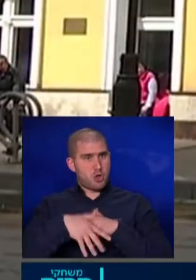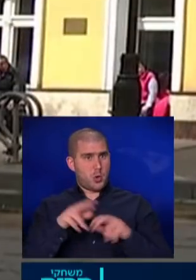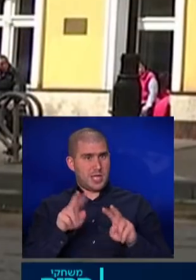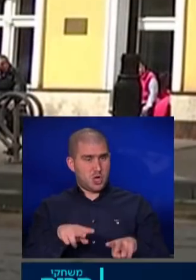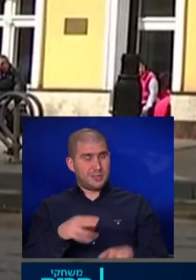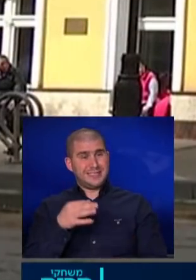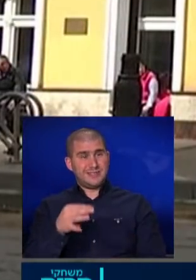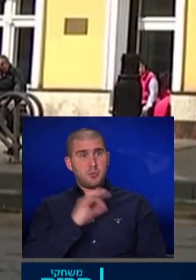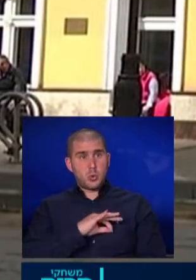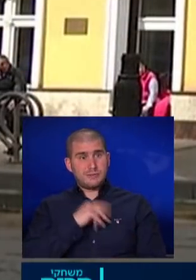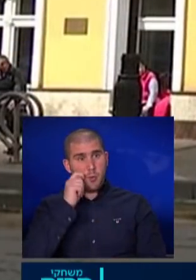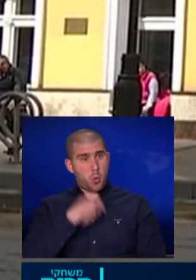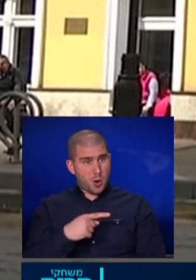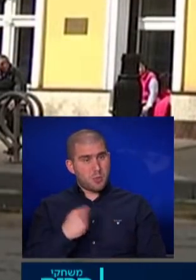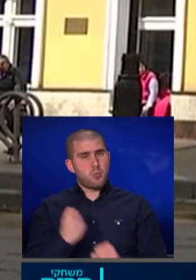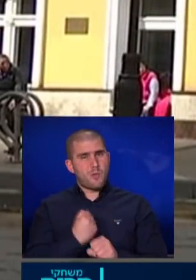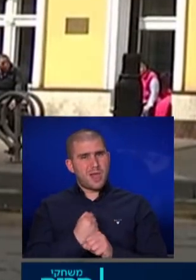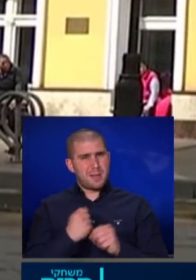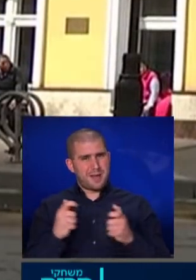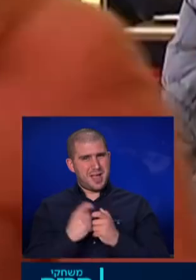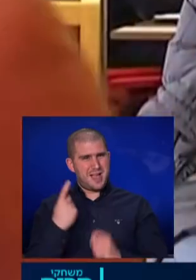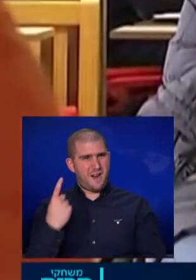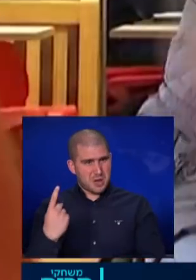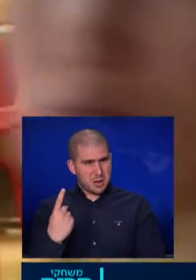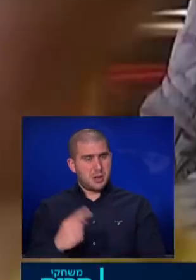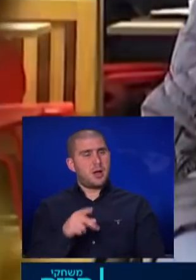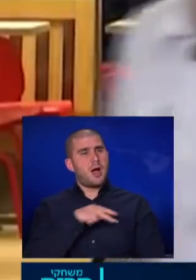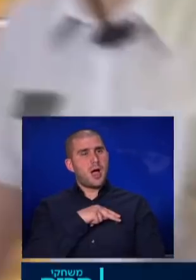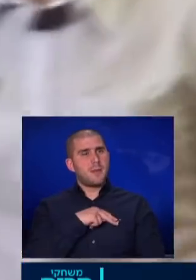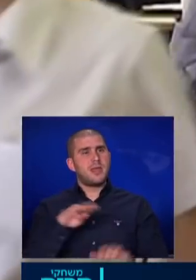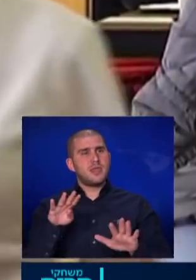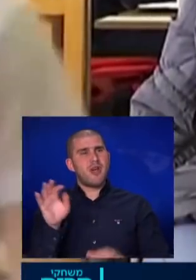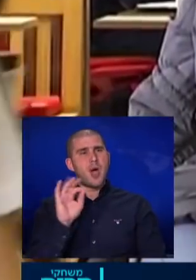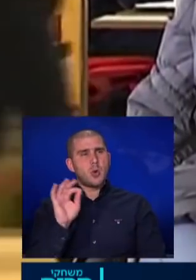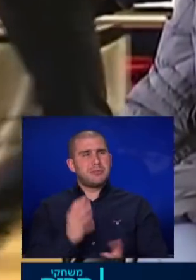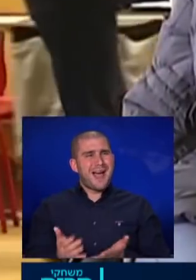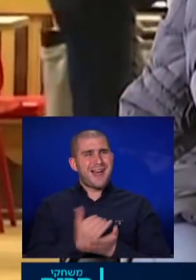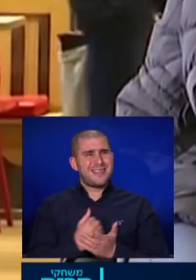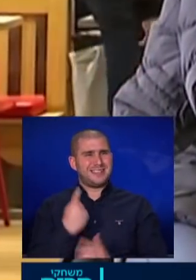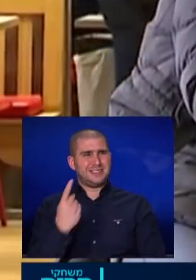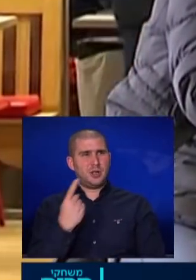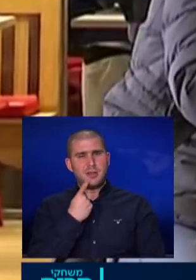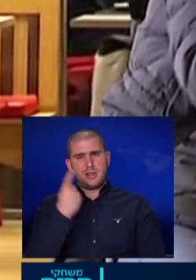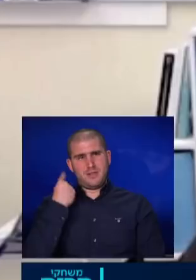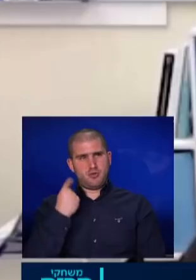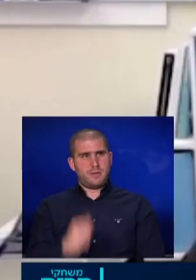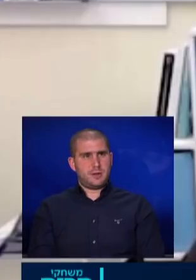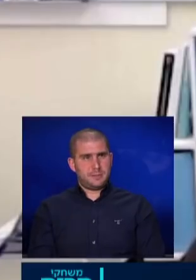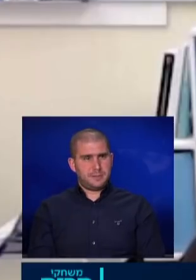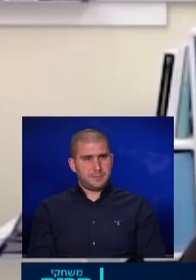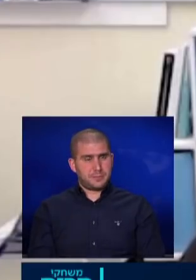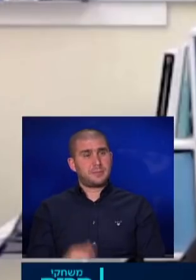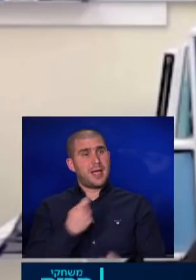הסניפים ברוסיה ואוקראינה שמופעלים על ידי החברה אחראים לתשעה אחוזים מההכנסות שלה בשנה שעברה